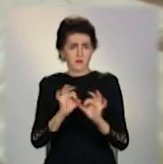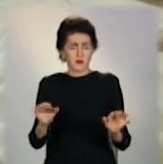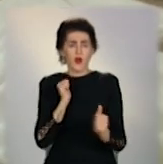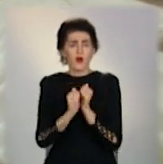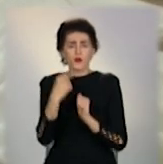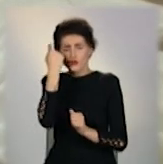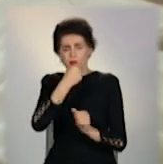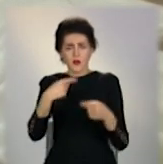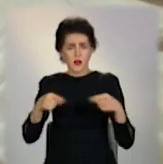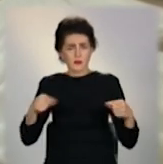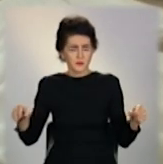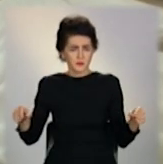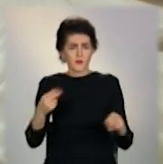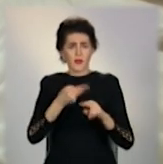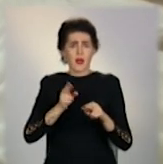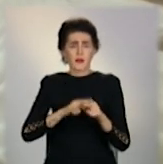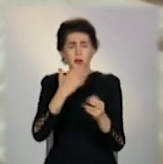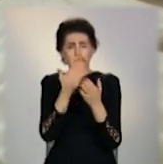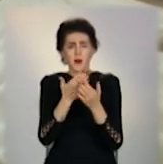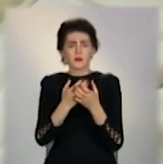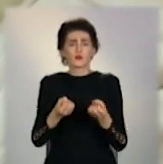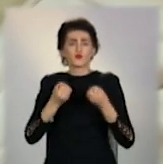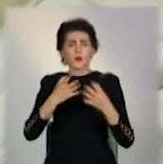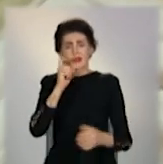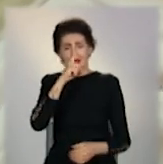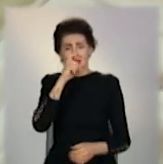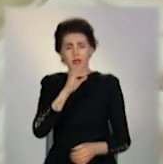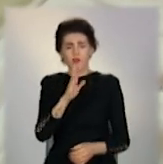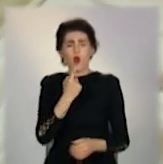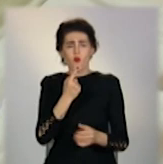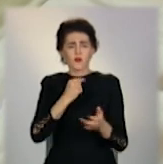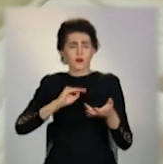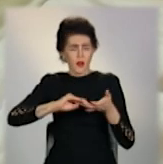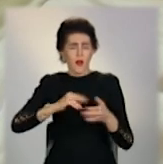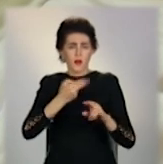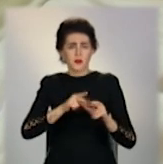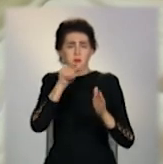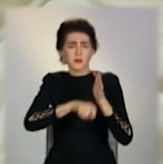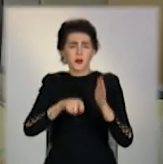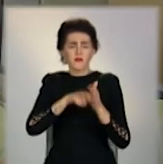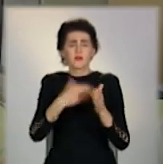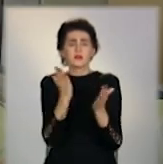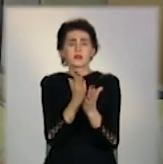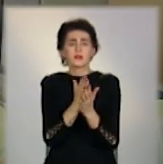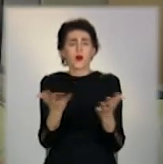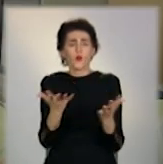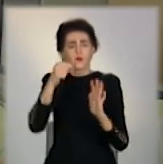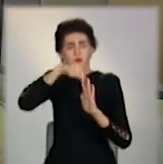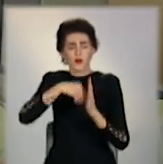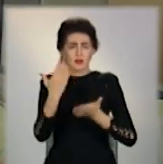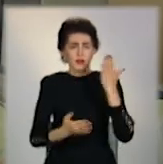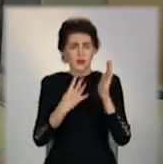Саме за сатурацією, яка вказує ненасичення крові кисни, медики визначають стан пацієнта. Якщо цей показник нижчий за